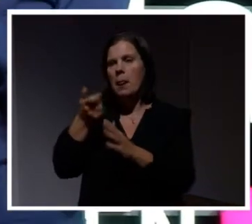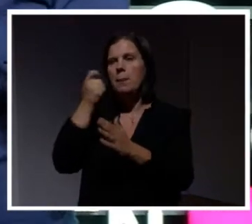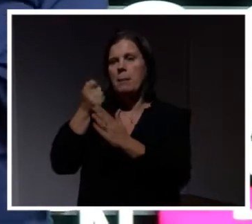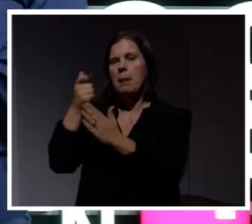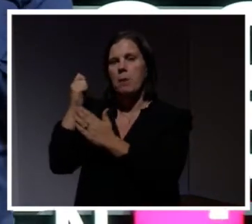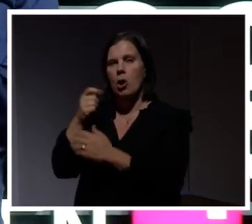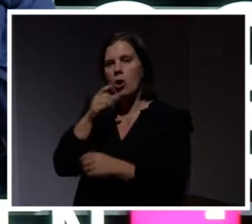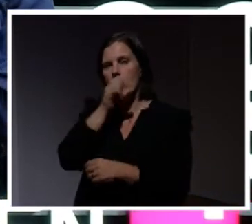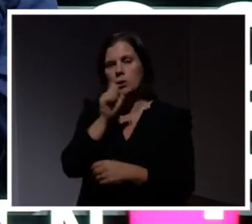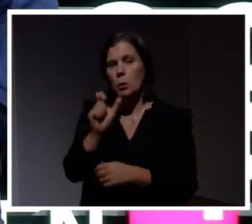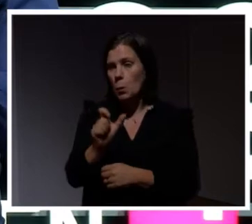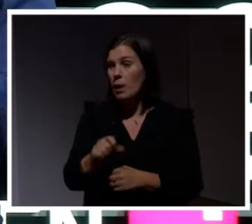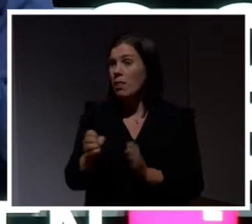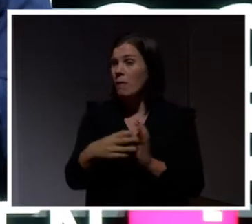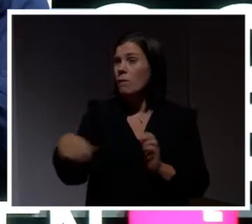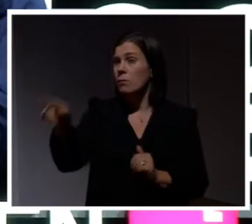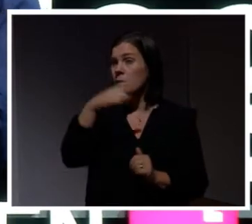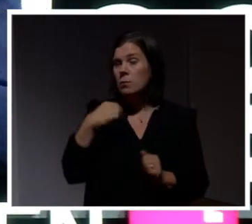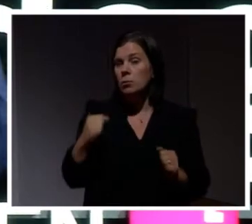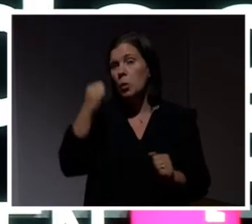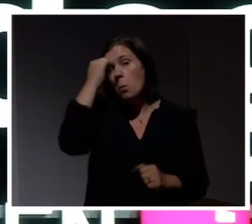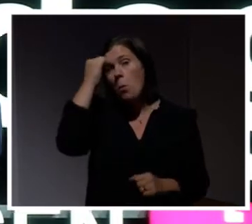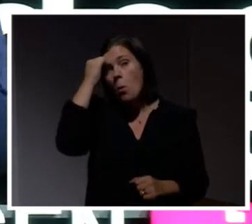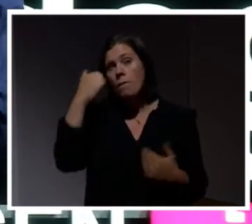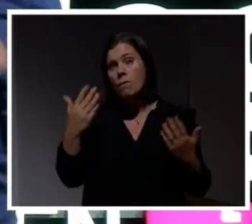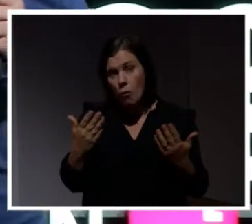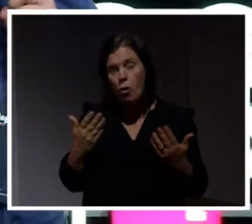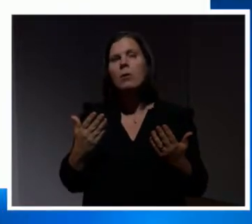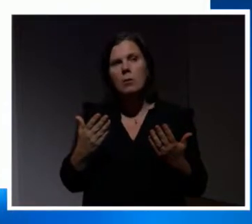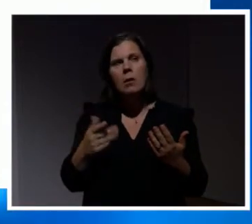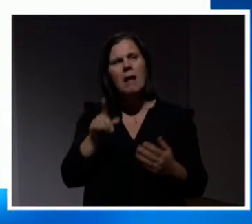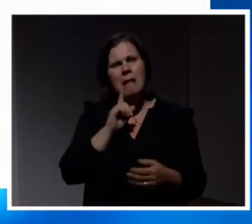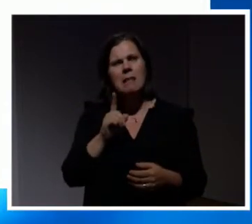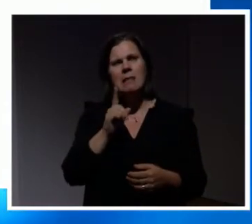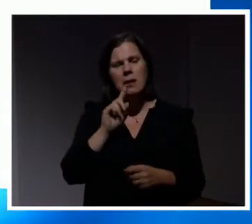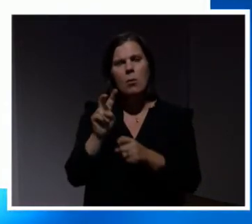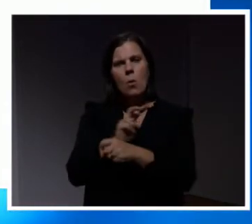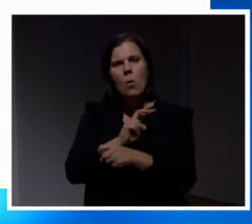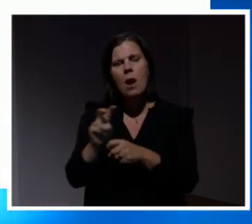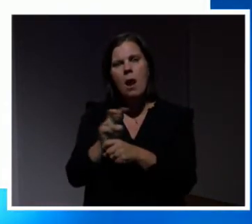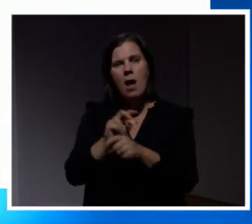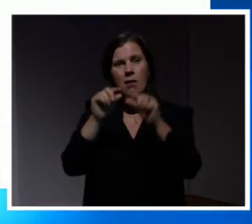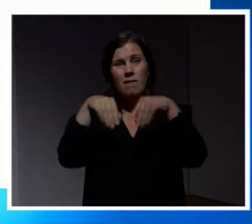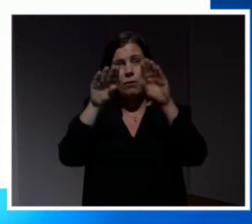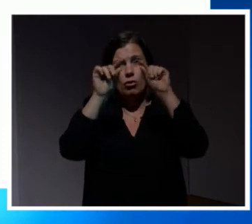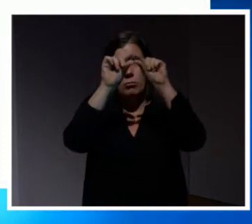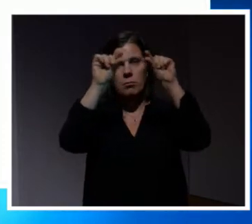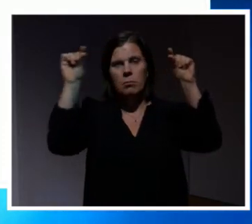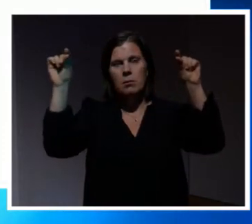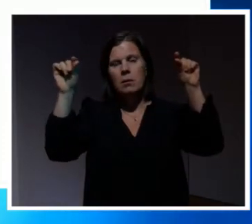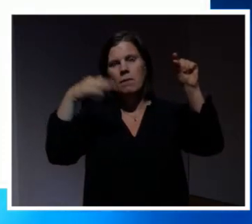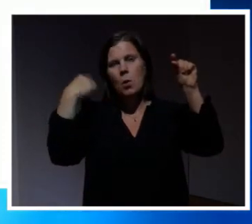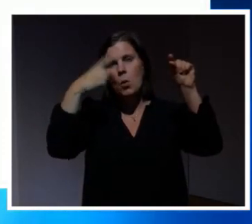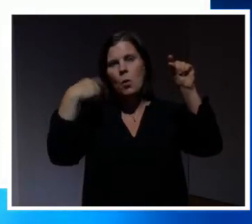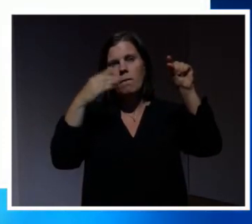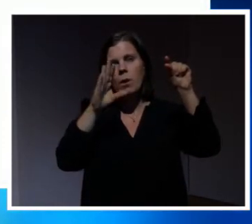Det vi därför måste komma ihåg, det är att alltid kolla vilken domän vi är på, vilken